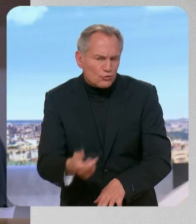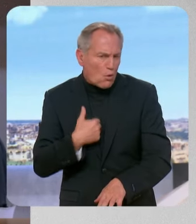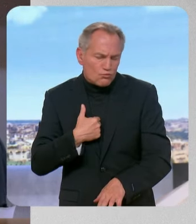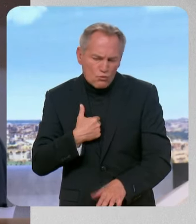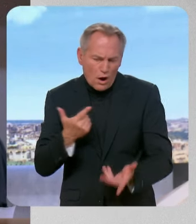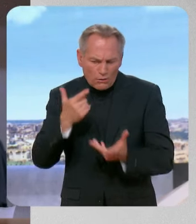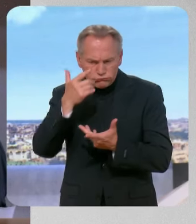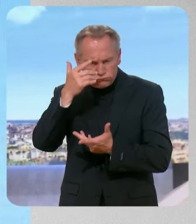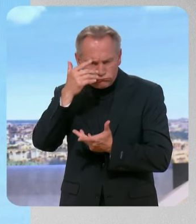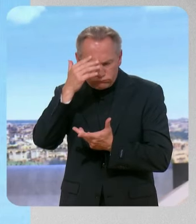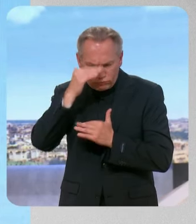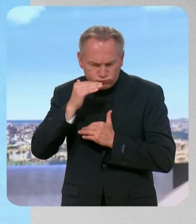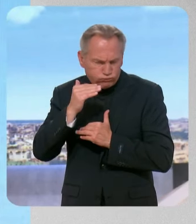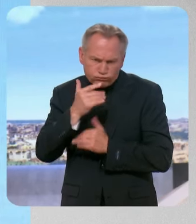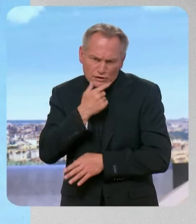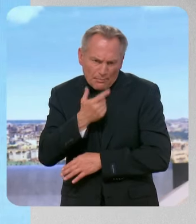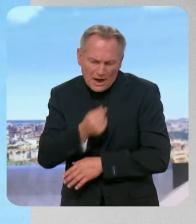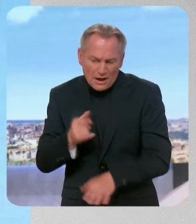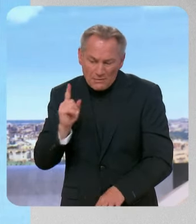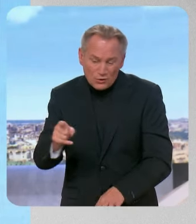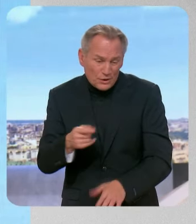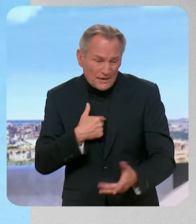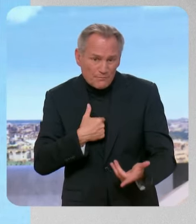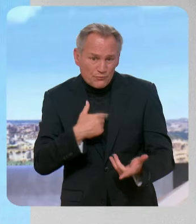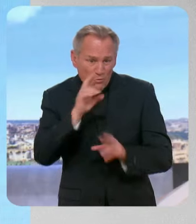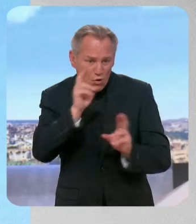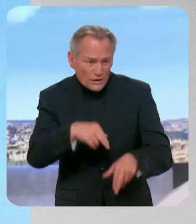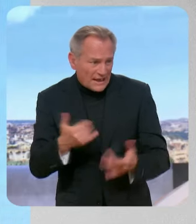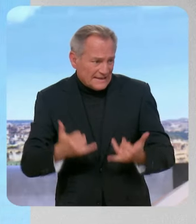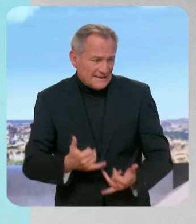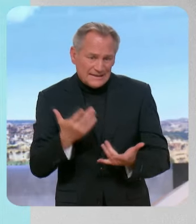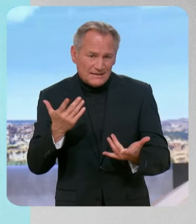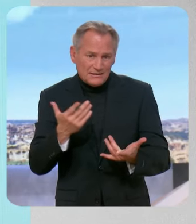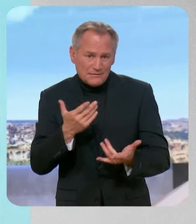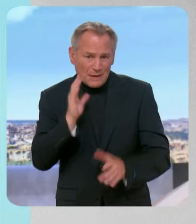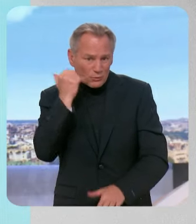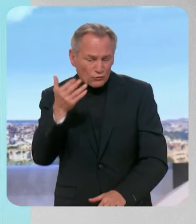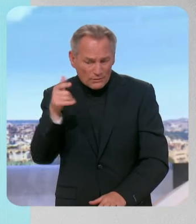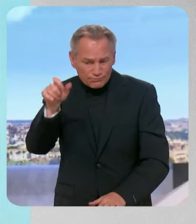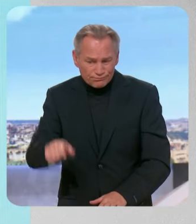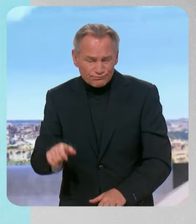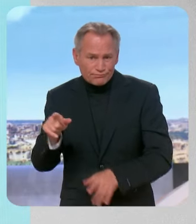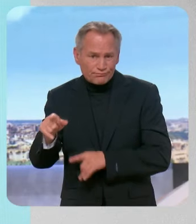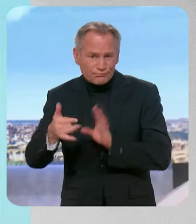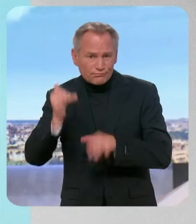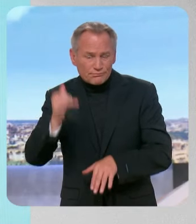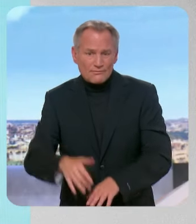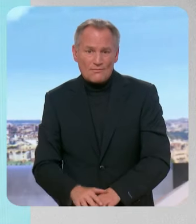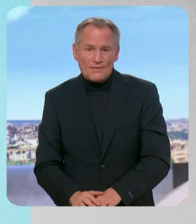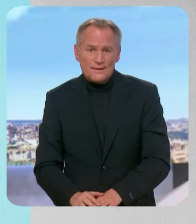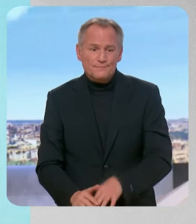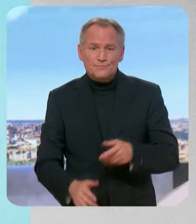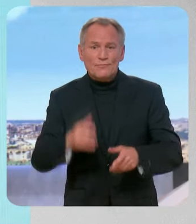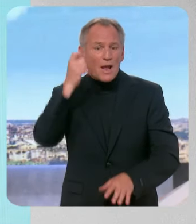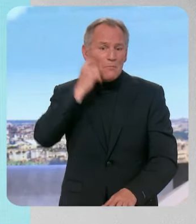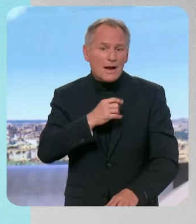beaucoup de sympathie, mais il ne pèse pas, il ne sert à rien dans cette histoire. Est-ce qu'Emmanuel Macron, lui, il vous rend service lorsqu'il dit